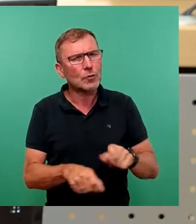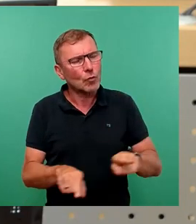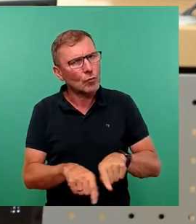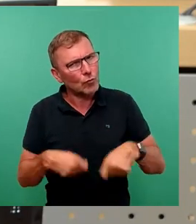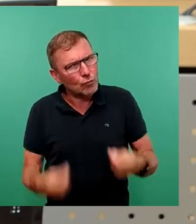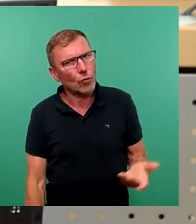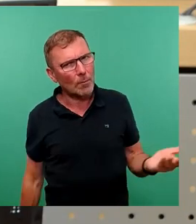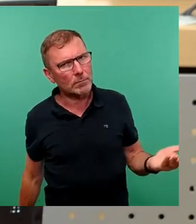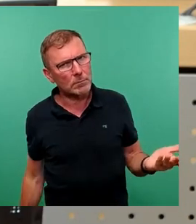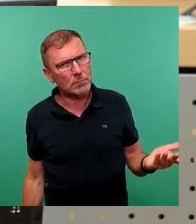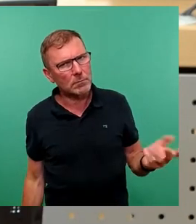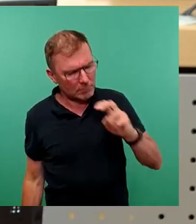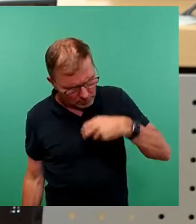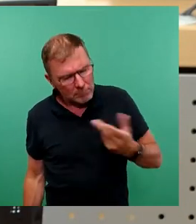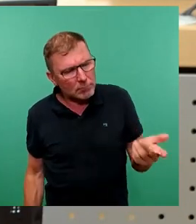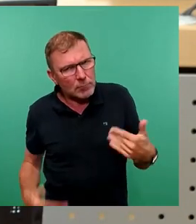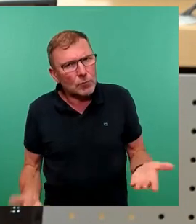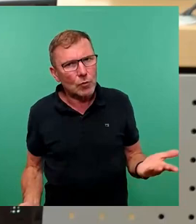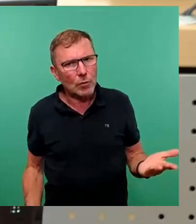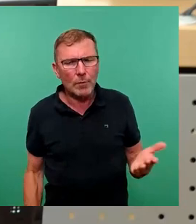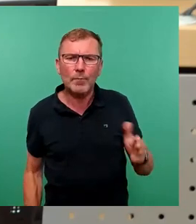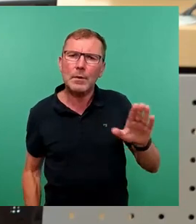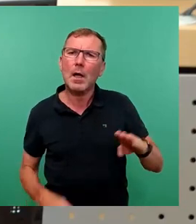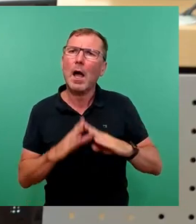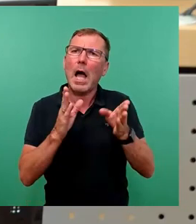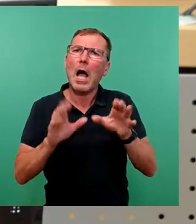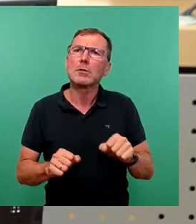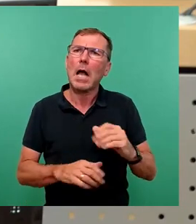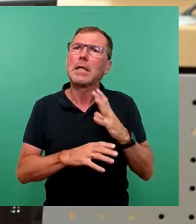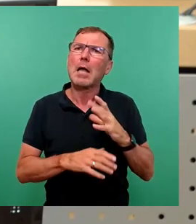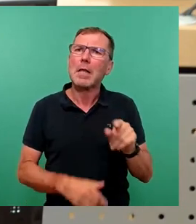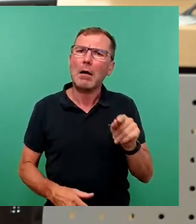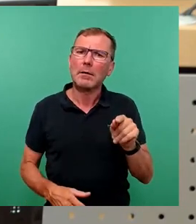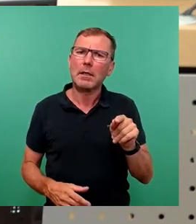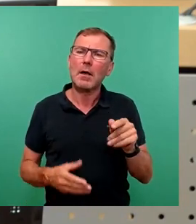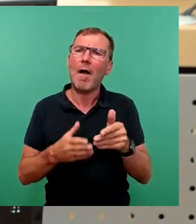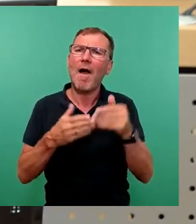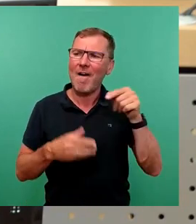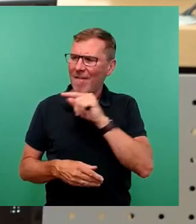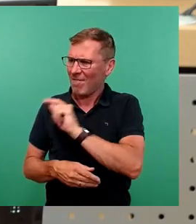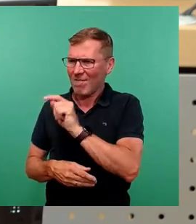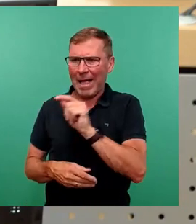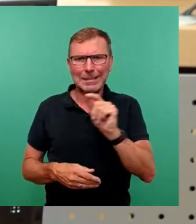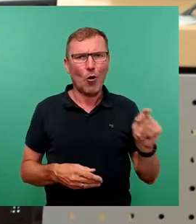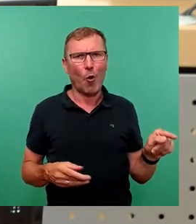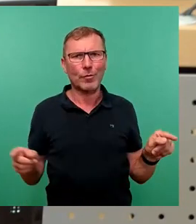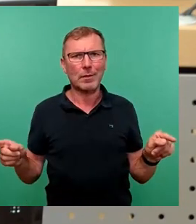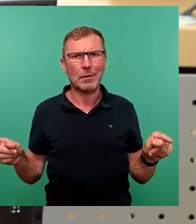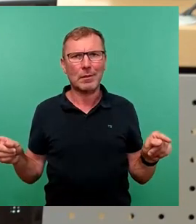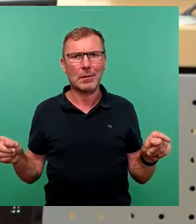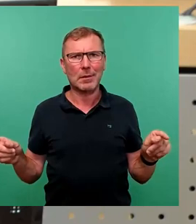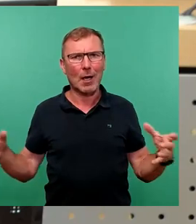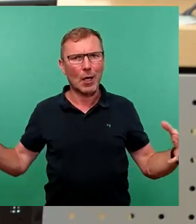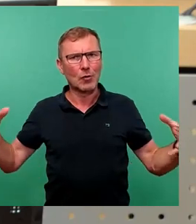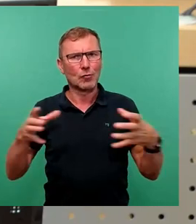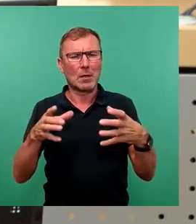Ihre haushaltstragende Fraktion ja, ich sag mal, so